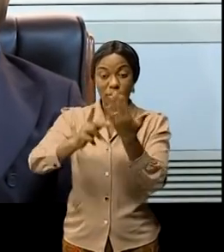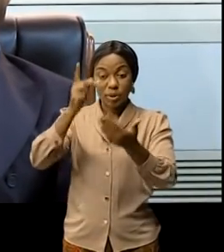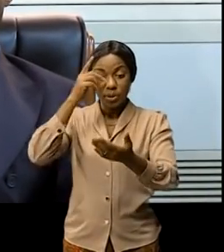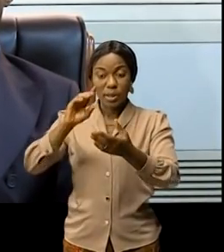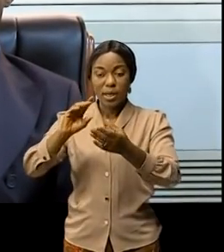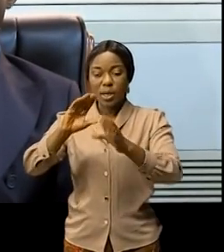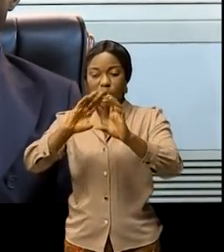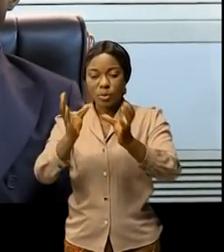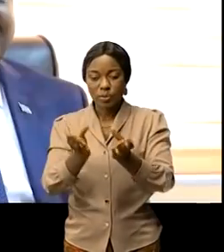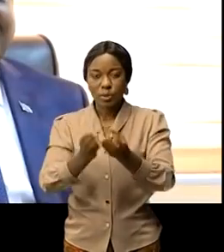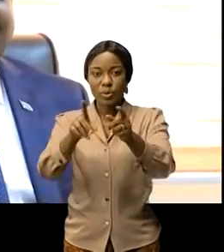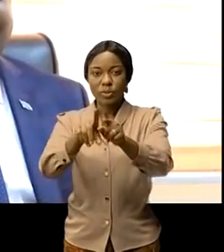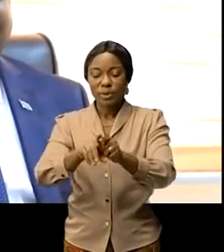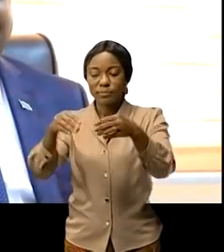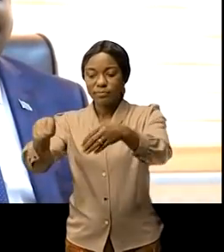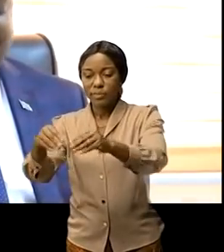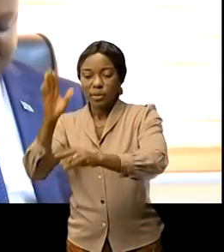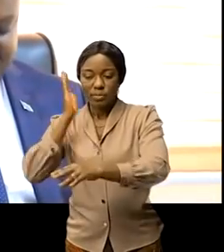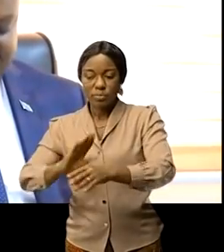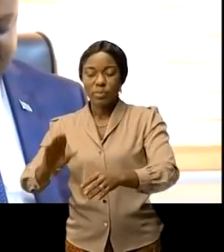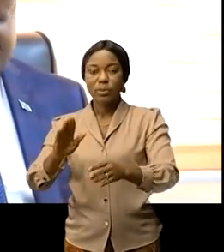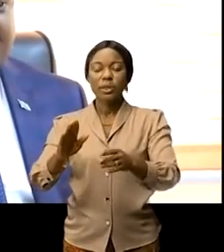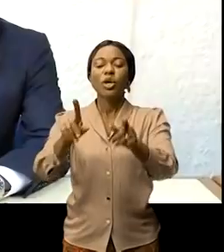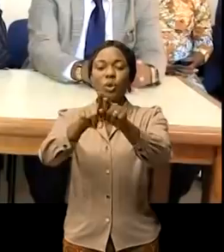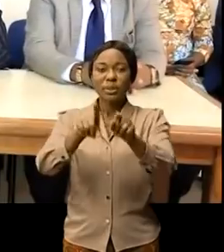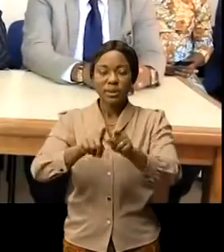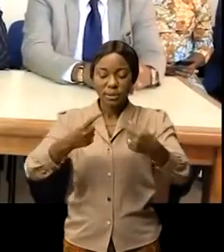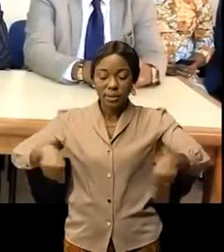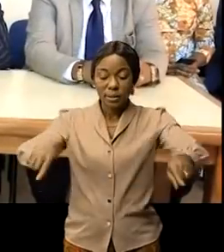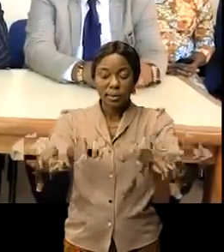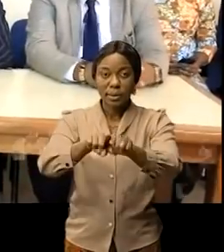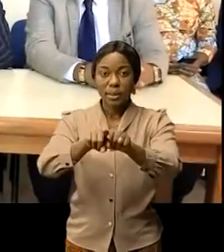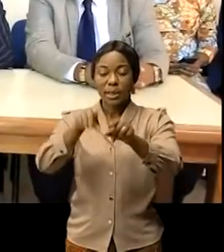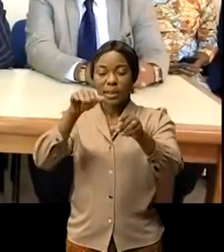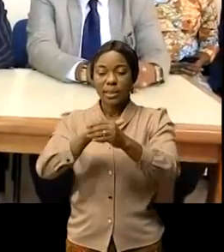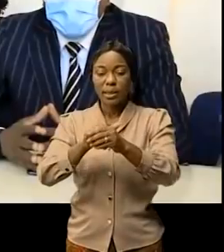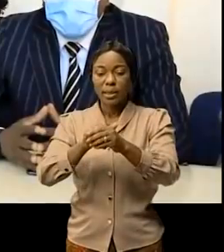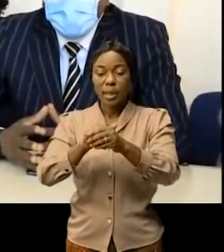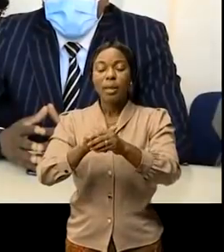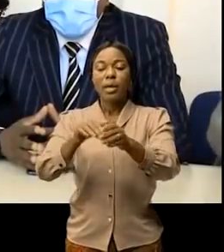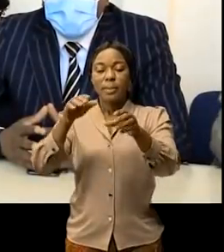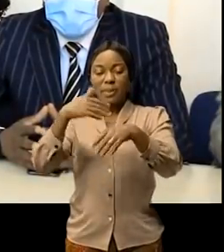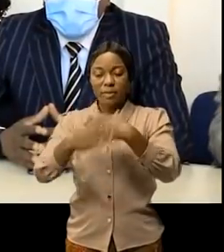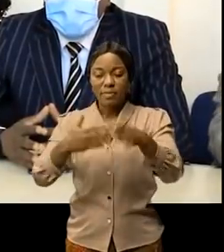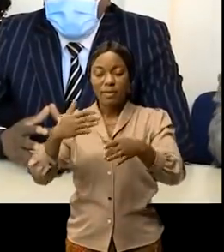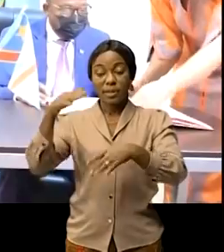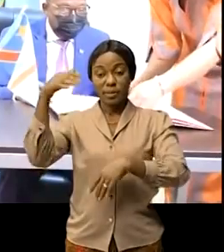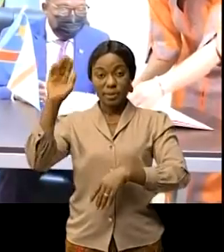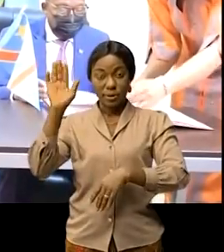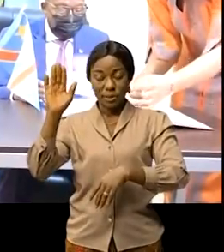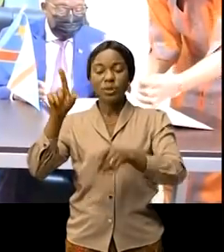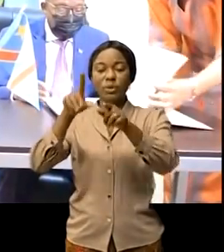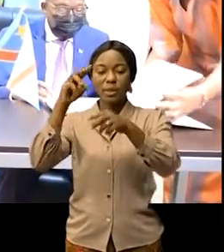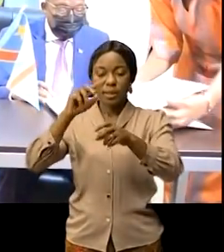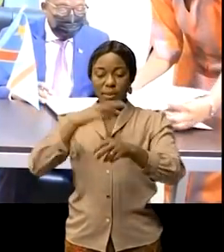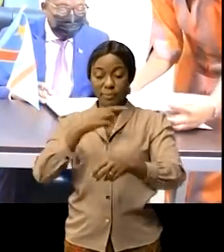communautaire après vente bon marché. Dans la salle Ramazani-Baya du ministère des Affaires étrangères, la République démocratique du